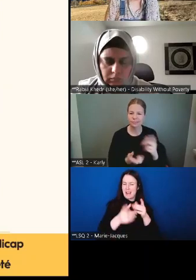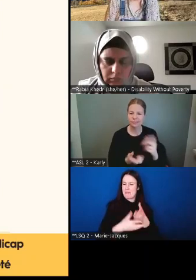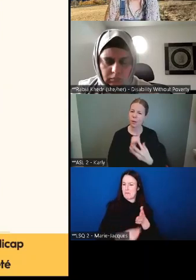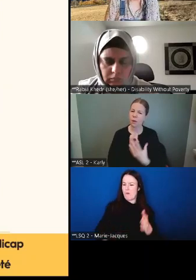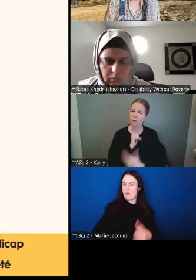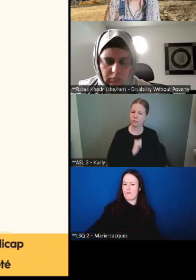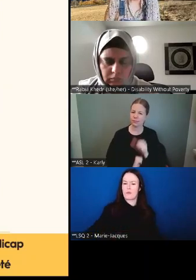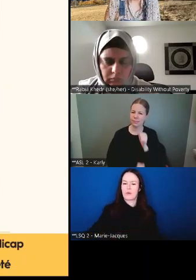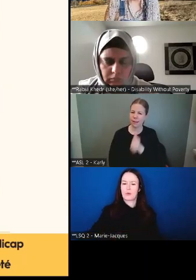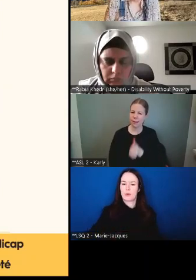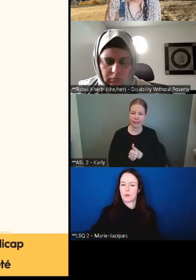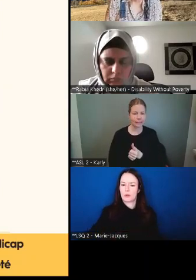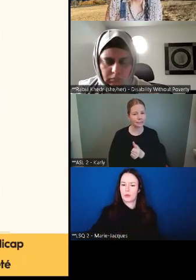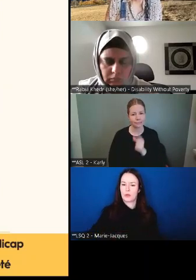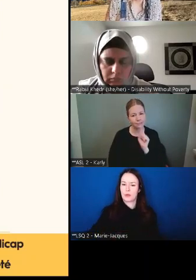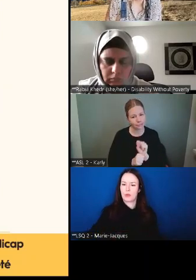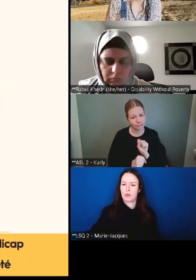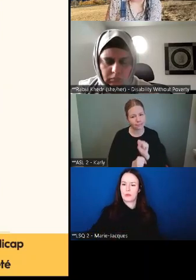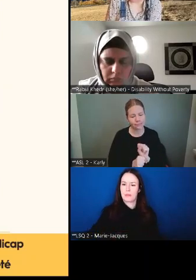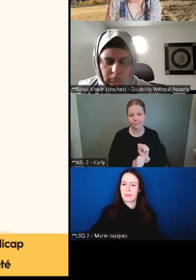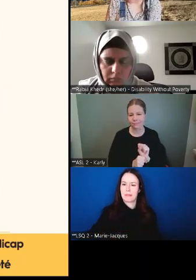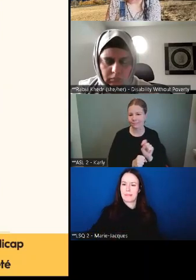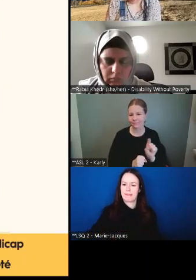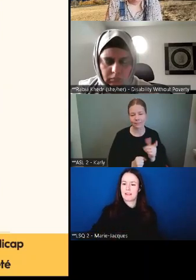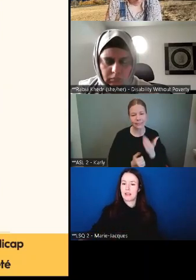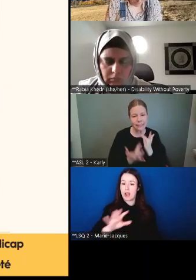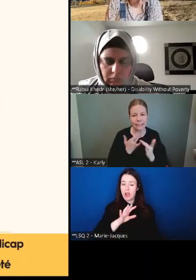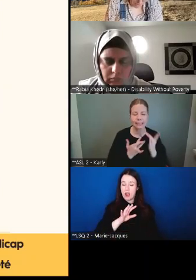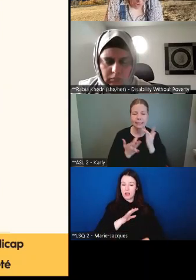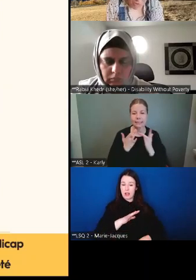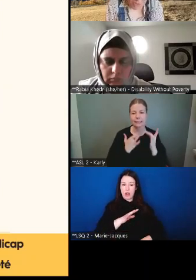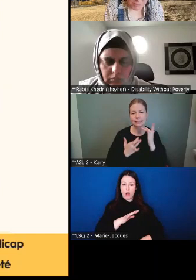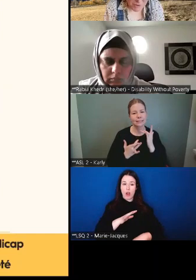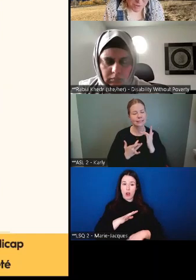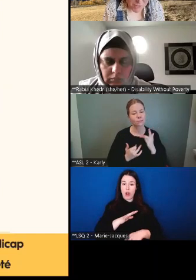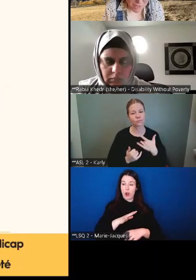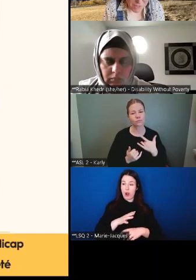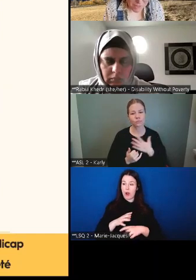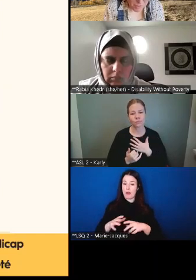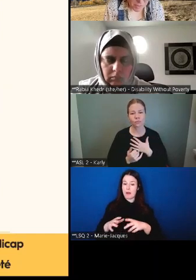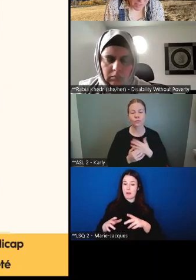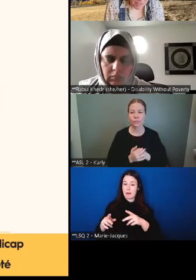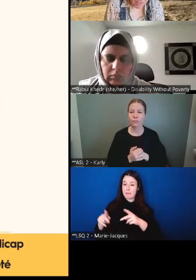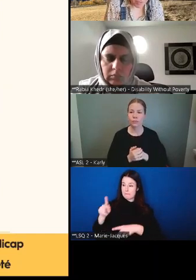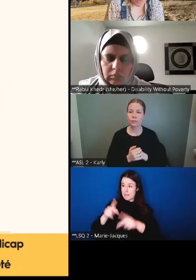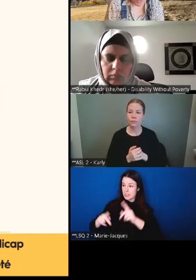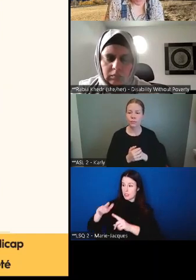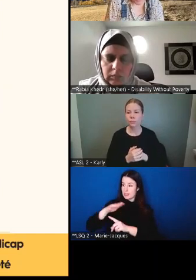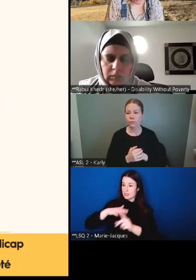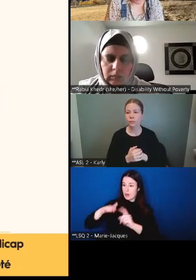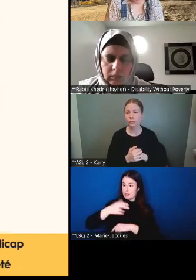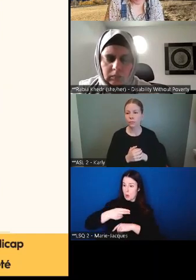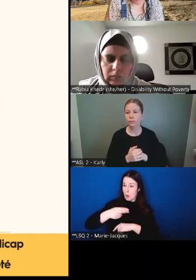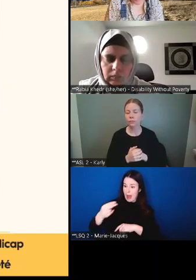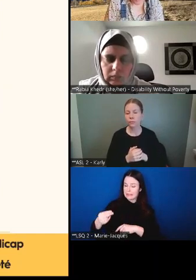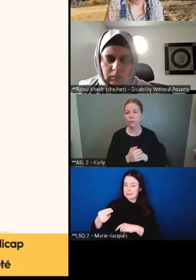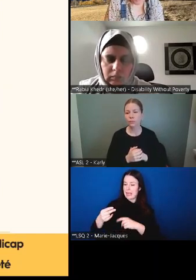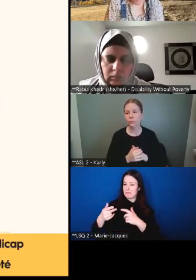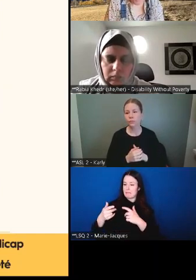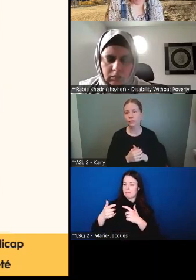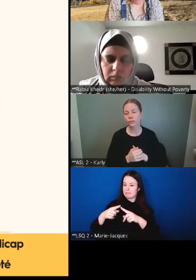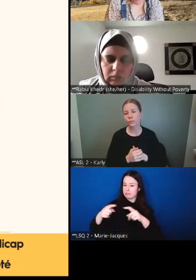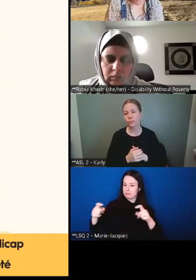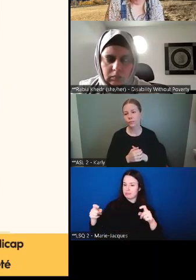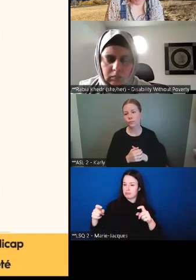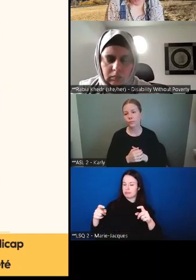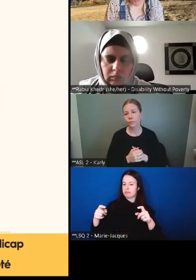pensent ne peuvent pas... des Canadiens et des Canadiennes qui ne vivent pas en situation de handicap et de pauvreté, mais ce n'est pas le cas. Et donc, j'ai trouvé cette